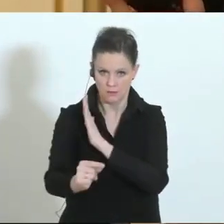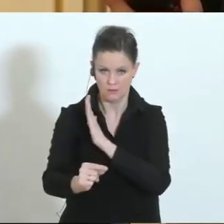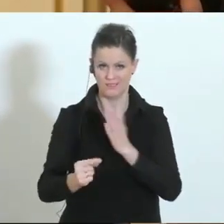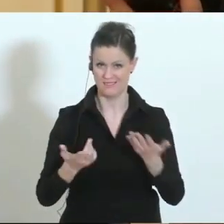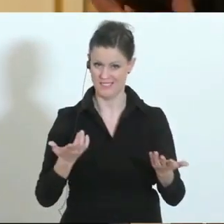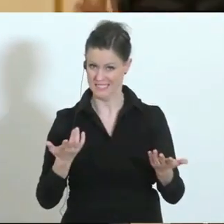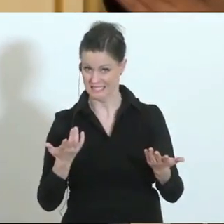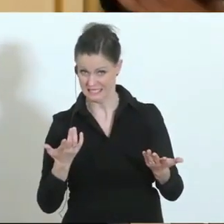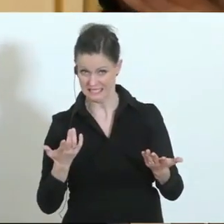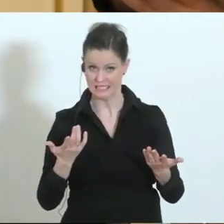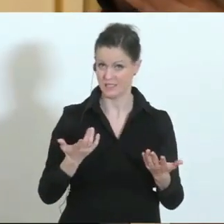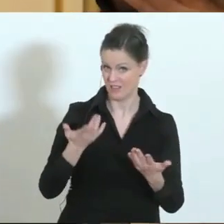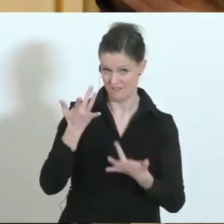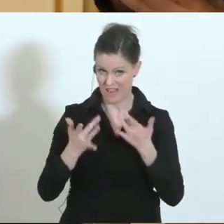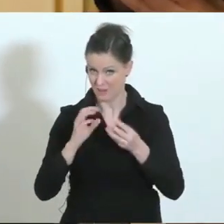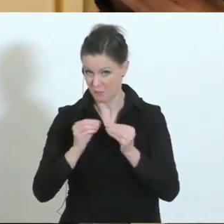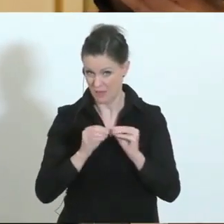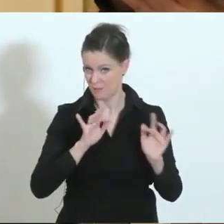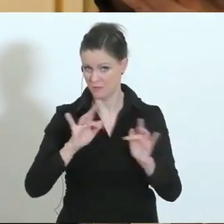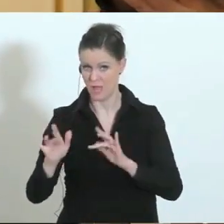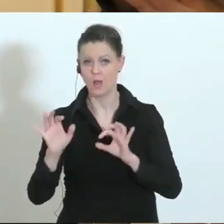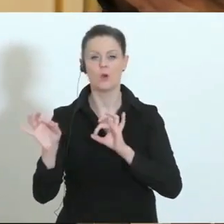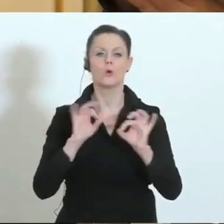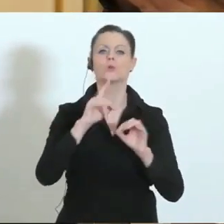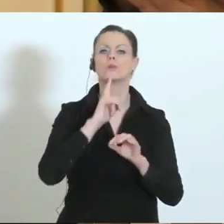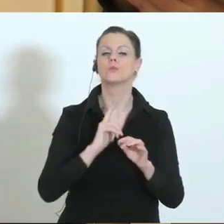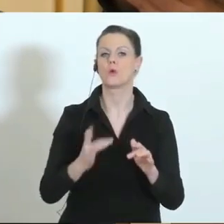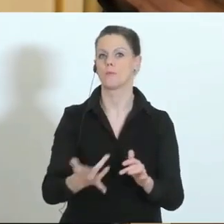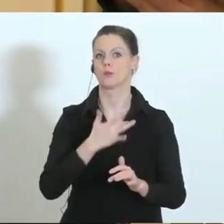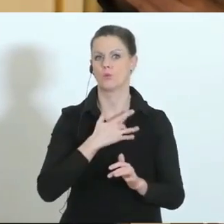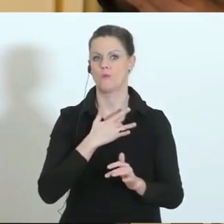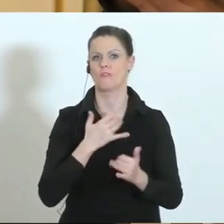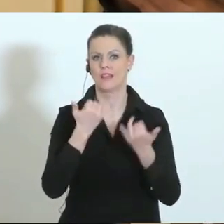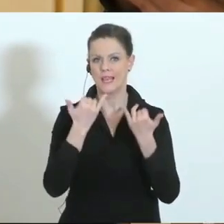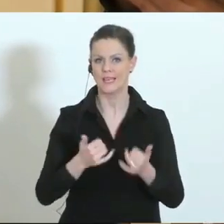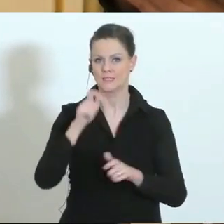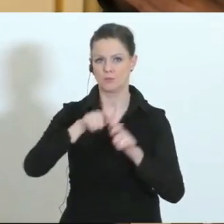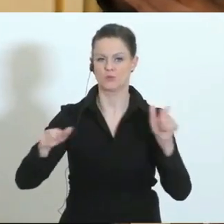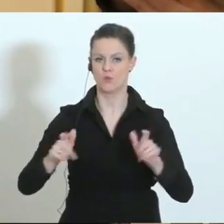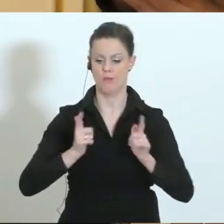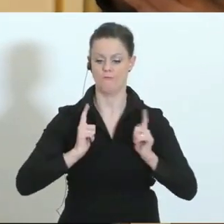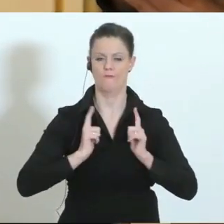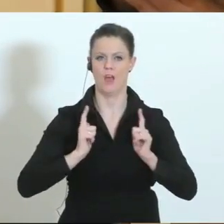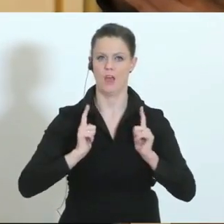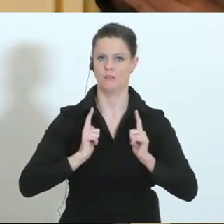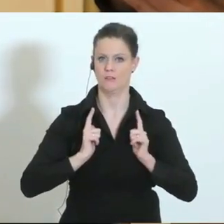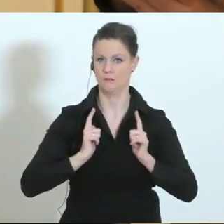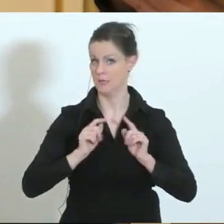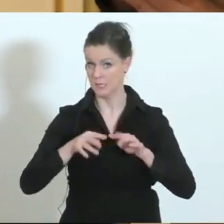Sogeffekt nach sich ziehen? Oder betrifft es nur die, die jetzt dort vor Ort sind? Und vielleicht die zweite Frage.